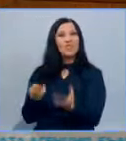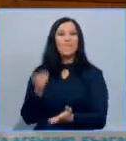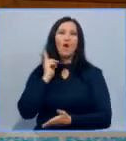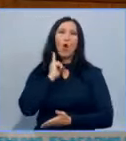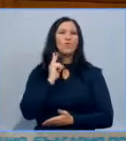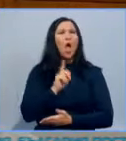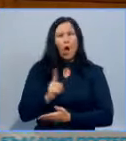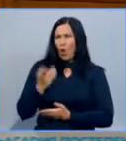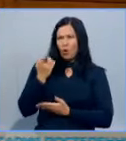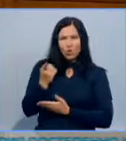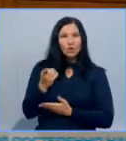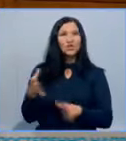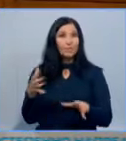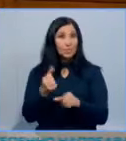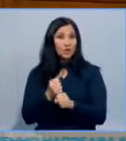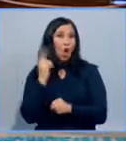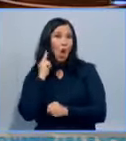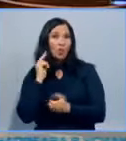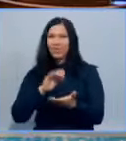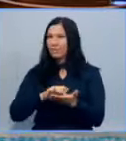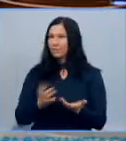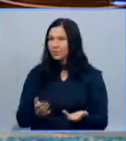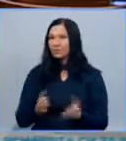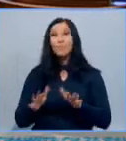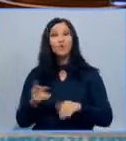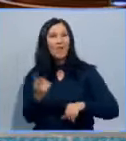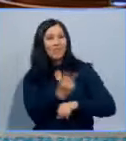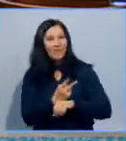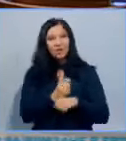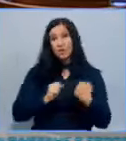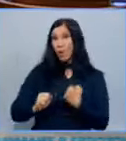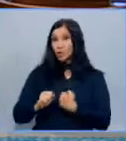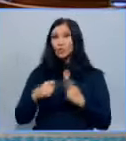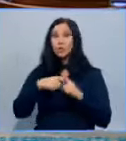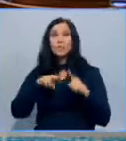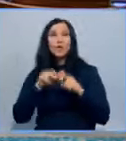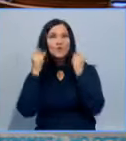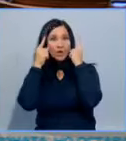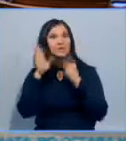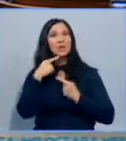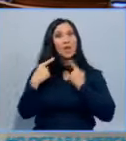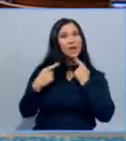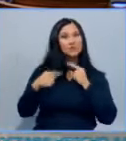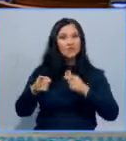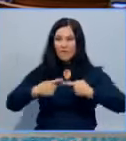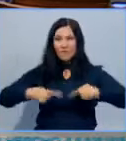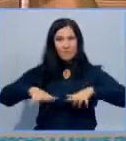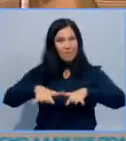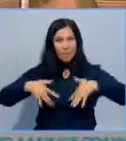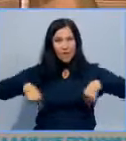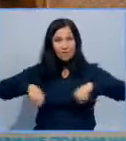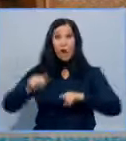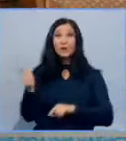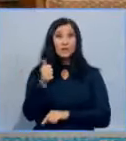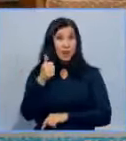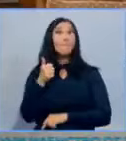кодовете. Кой е той, че ще държи кодовете на машините? Почти 2 часа по-късно Кирил Петков реагира след разговор в пленарната зела с лидера на